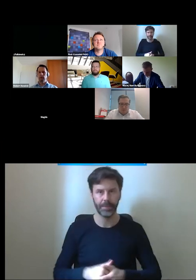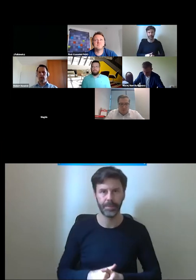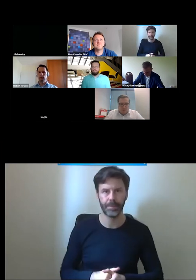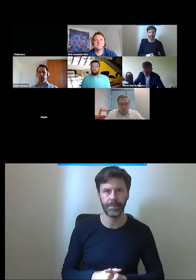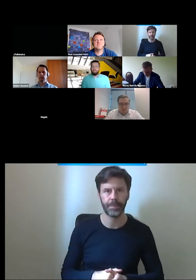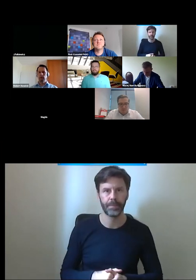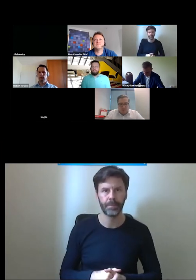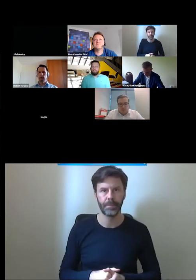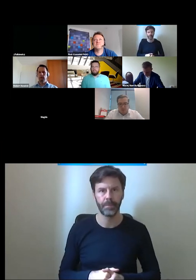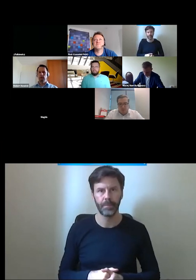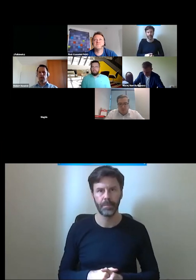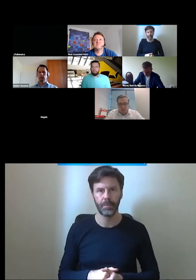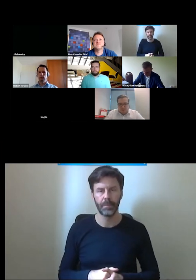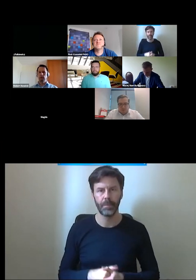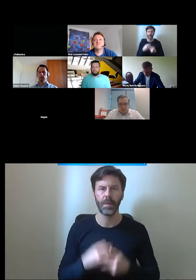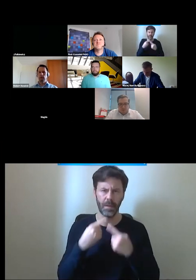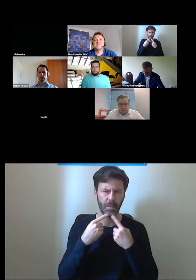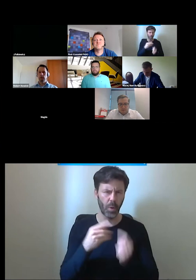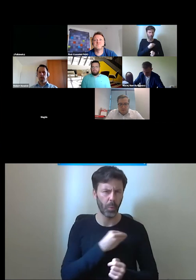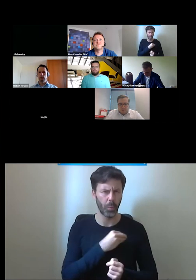szczerze, czasami problem z nomenklaturą, bo